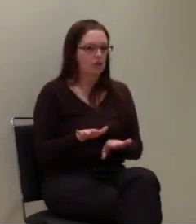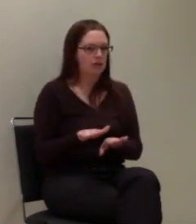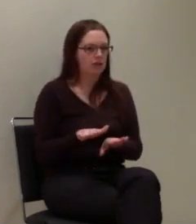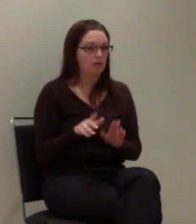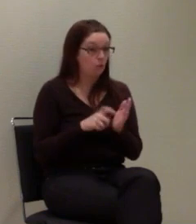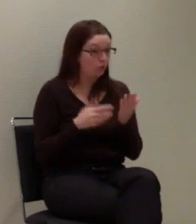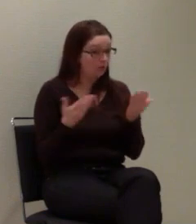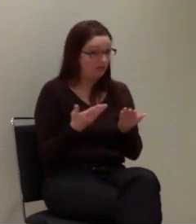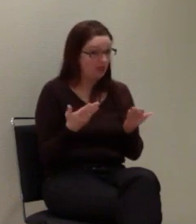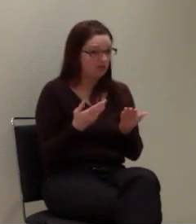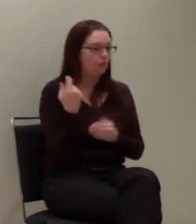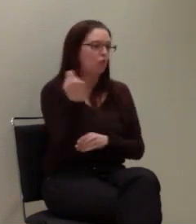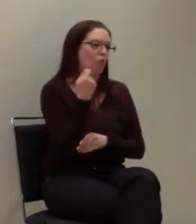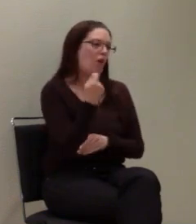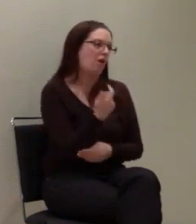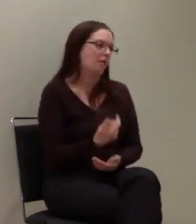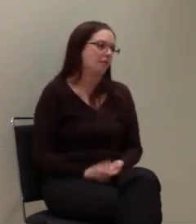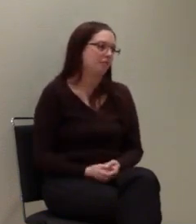für die nicht.